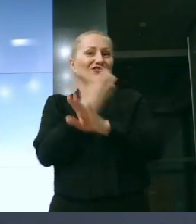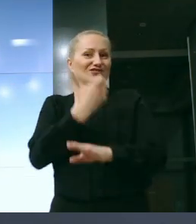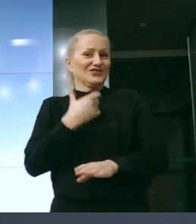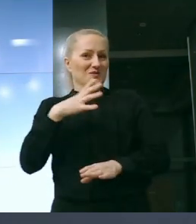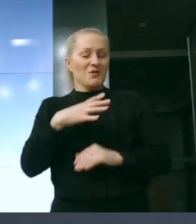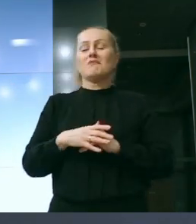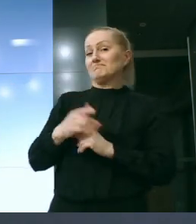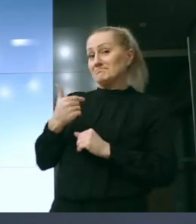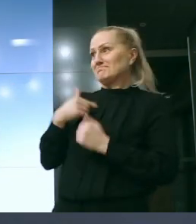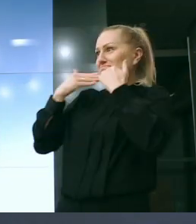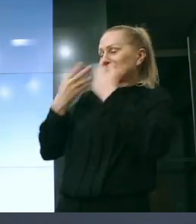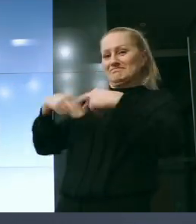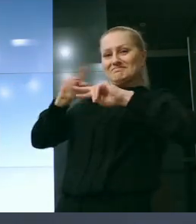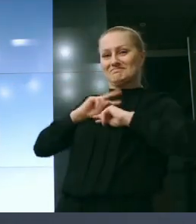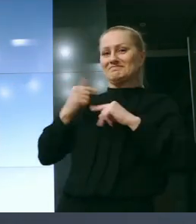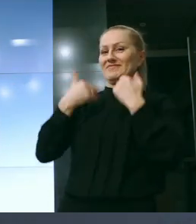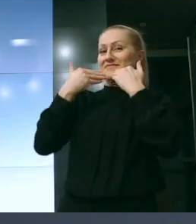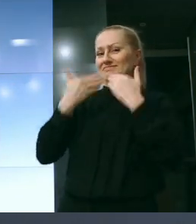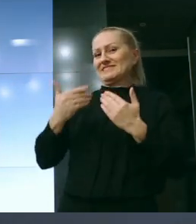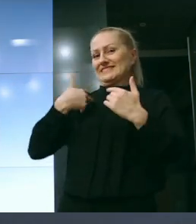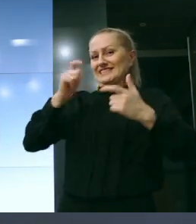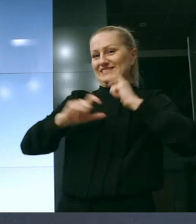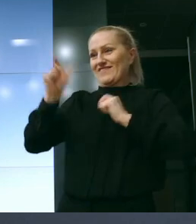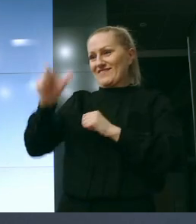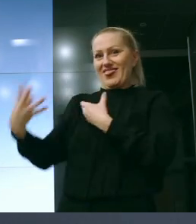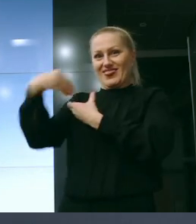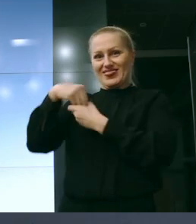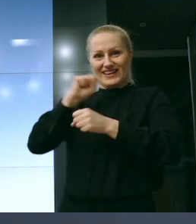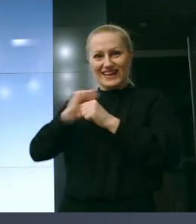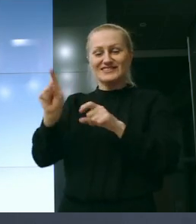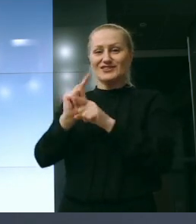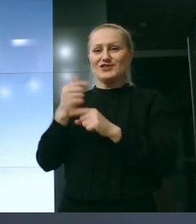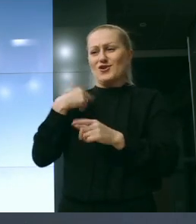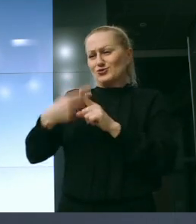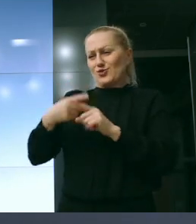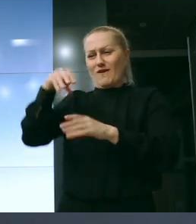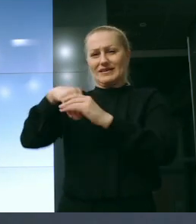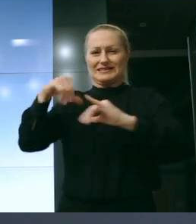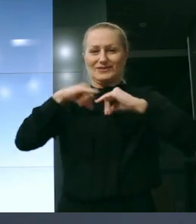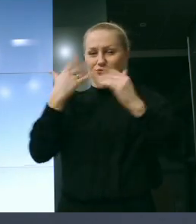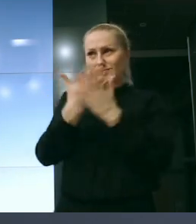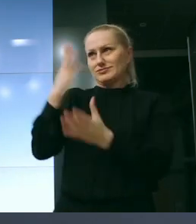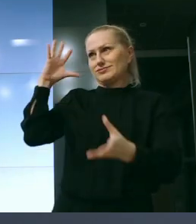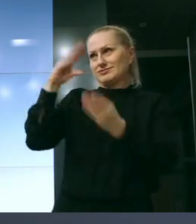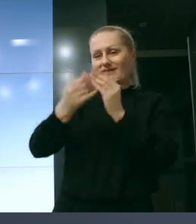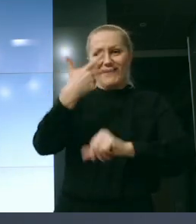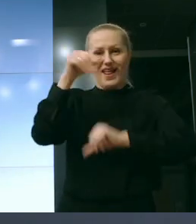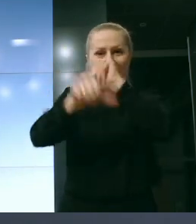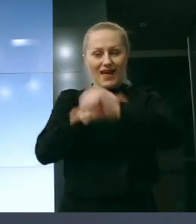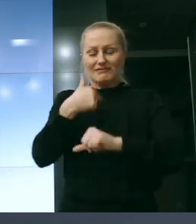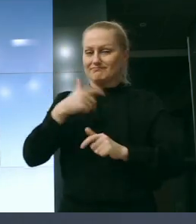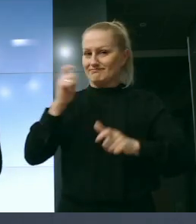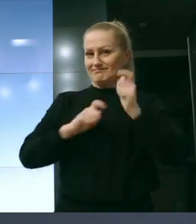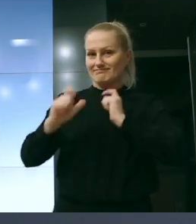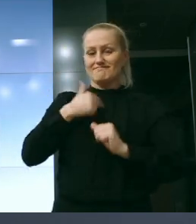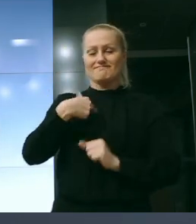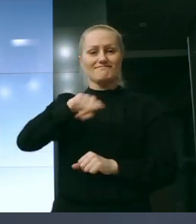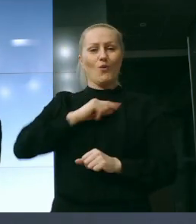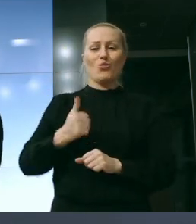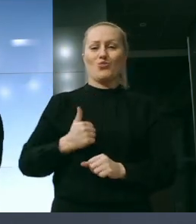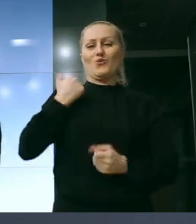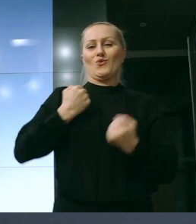z nami i mówię to też z ramienia Forum Odpowiedzialnego Biznesu i Członkini Zarządu od wielu, wielu lat. Jesteśmy domni, że mamy